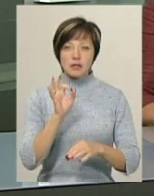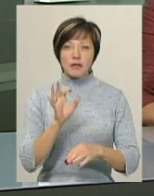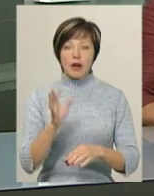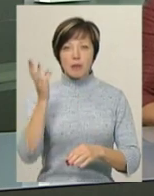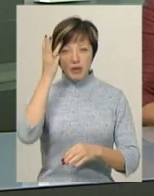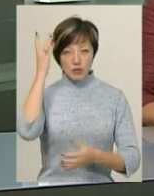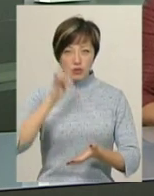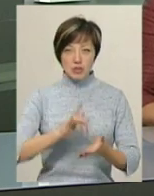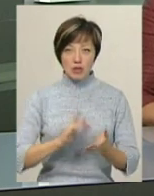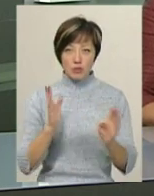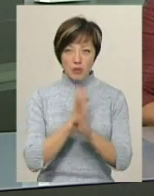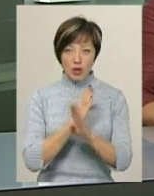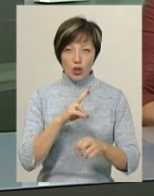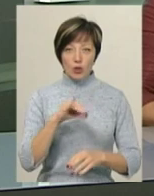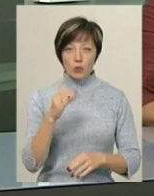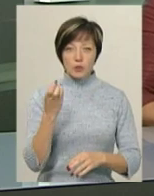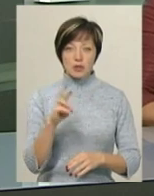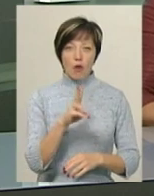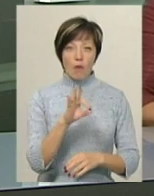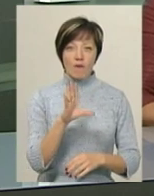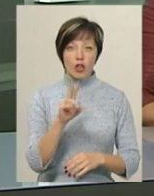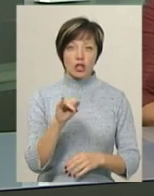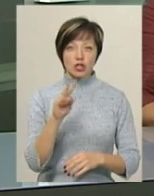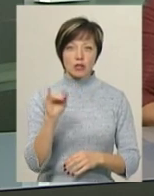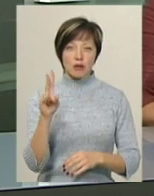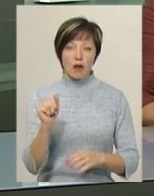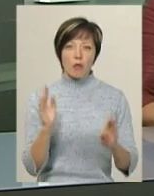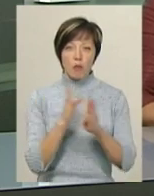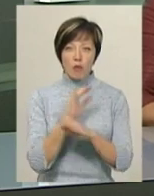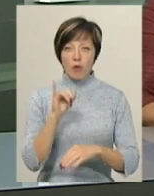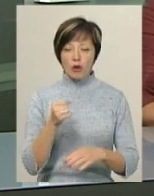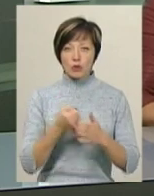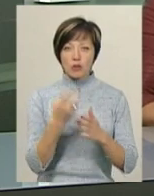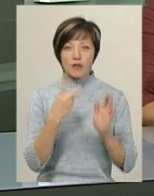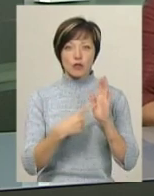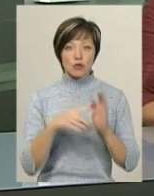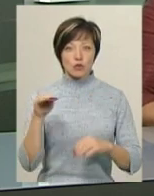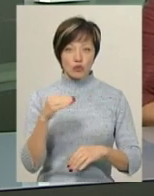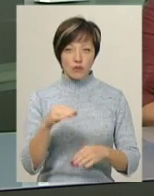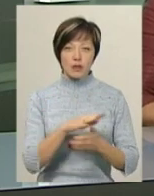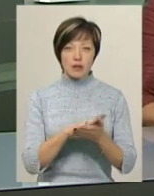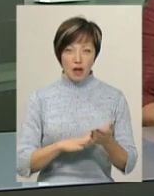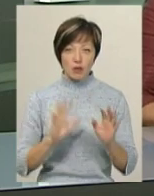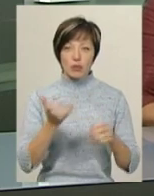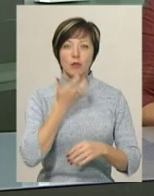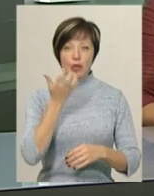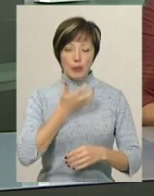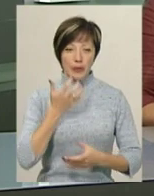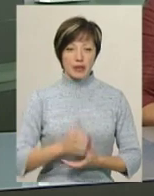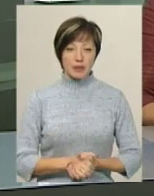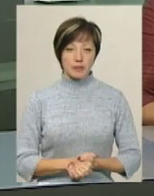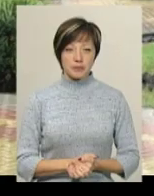гідрометеорології Люся Ковалишина. За її словами, негода триватиме до 26 жовтня. Далі очікується потепління.